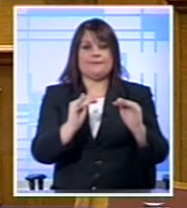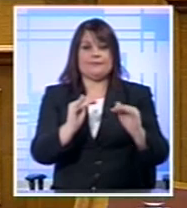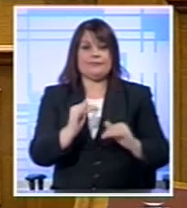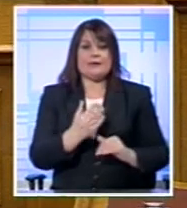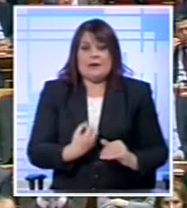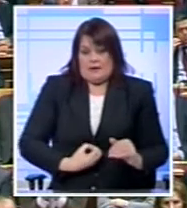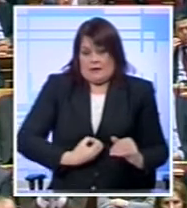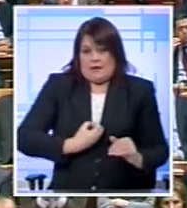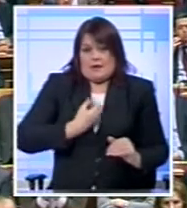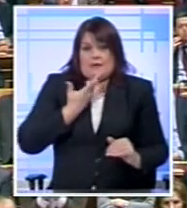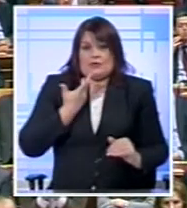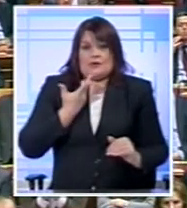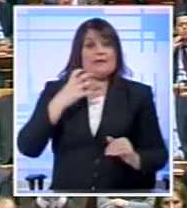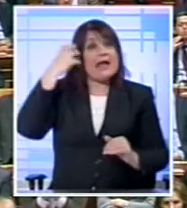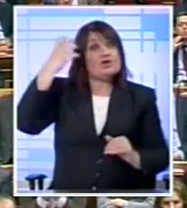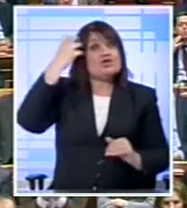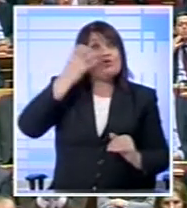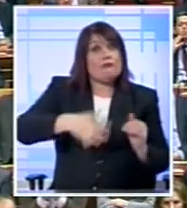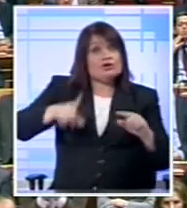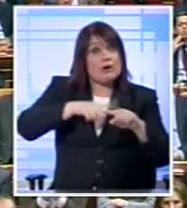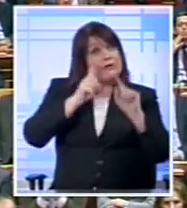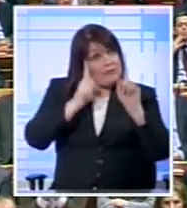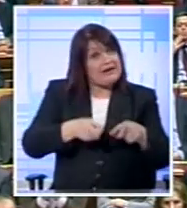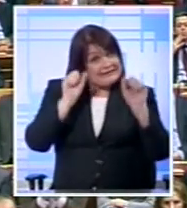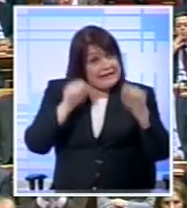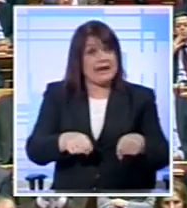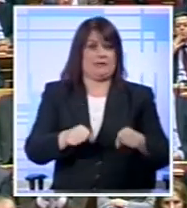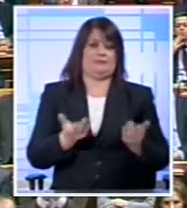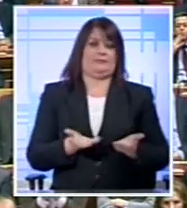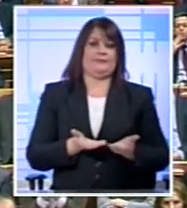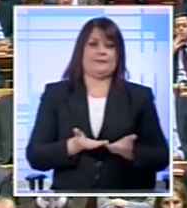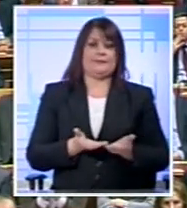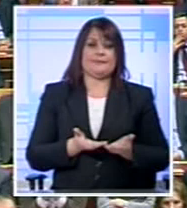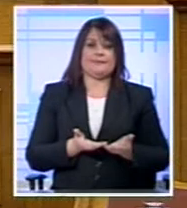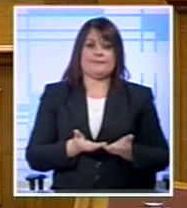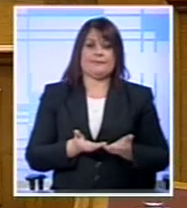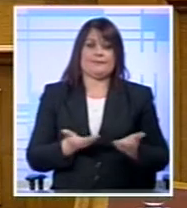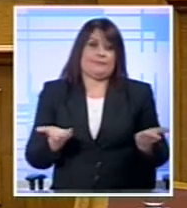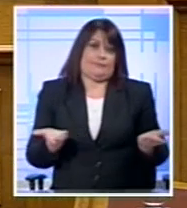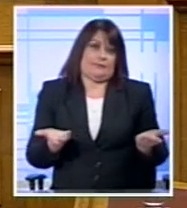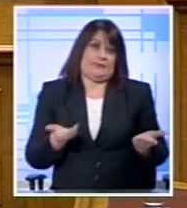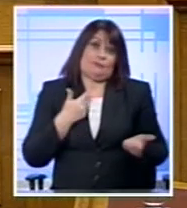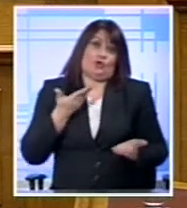ένστικτο και τη σοφία Του ελληνικού λαού Πολύ περισσότερο από το λεγόμενο Πολιτικό Κατστημένο